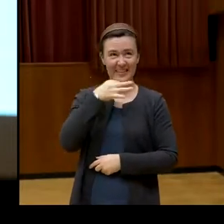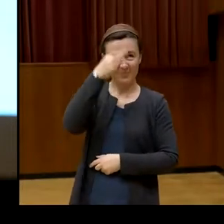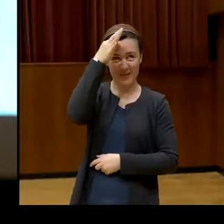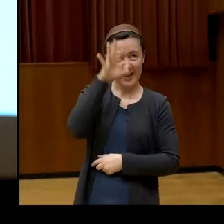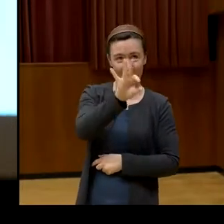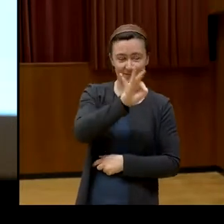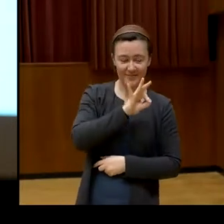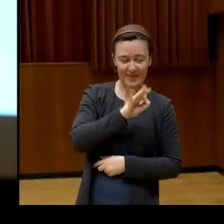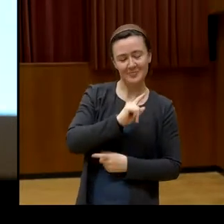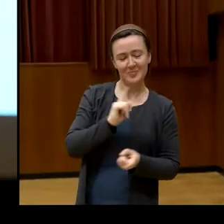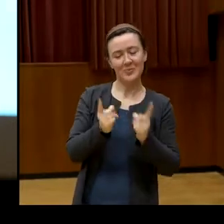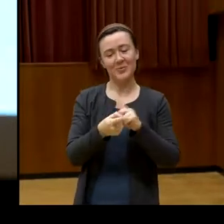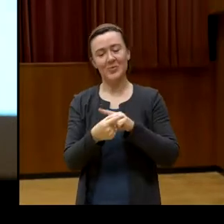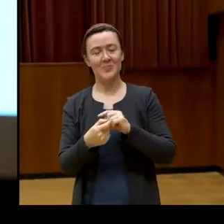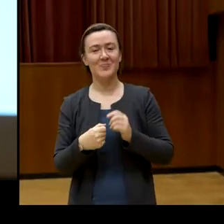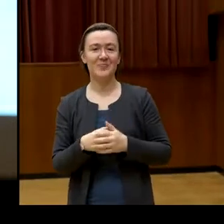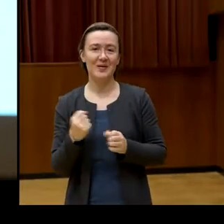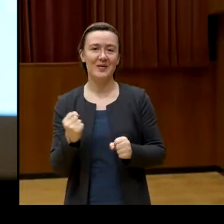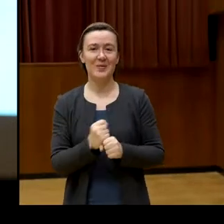habe mich dann für Thierse entschieden.